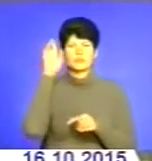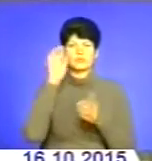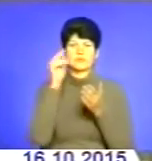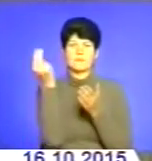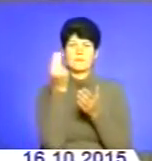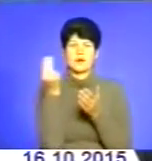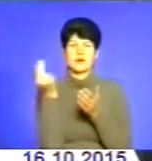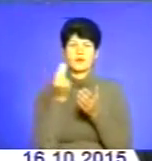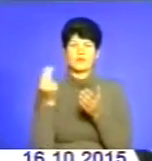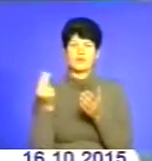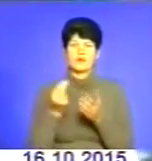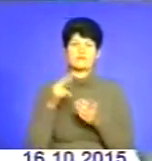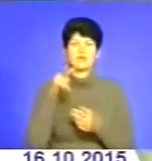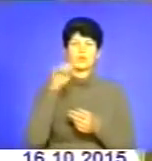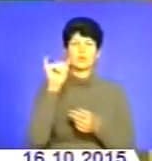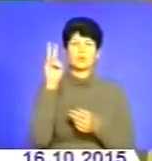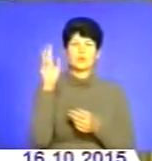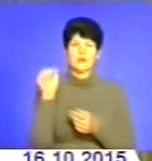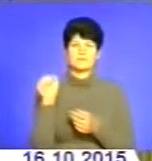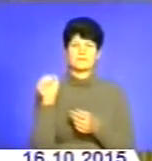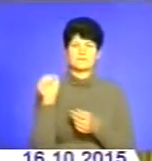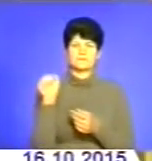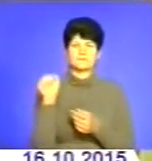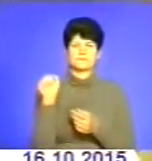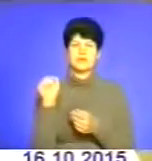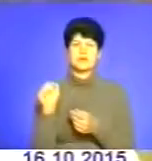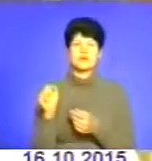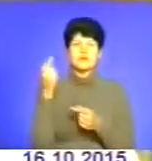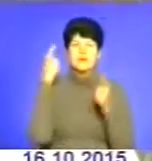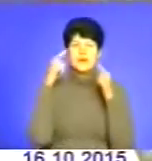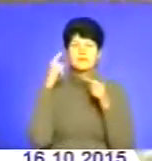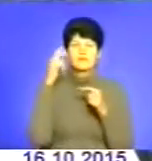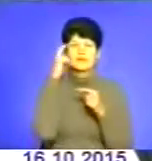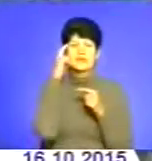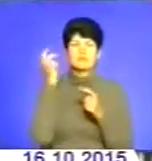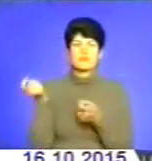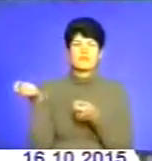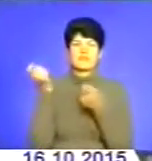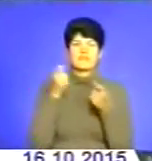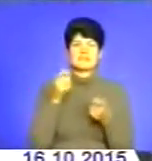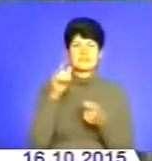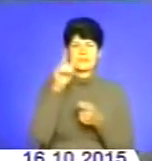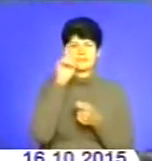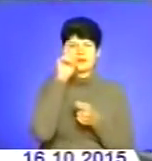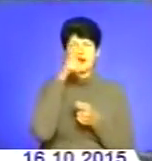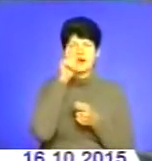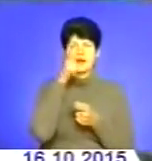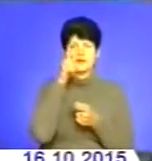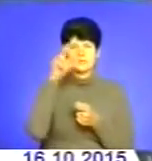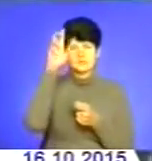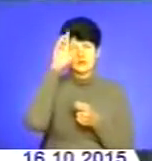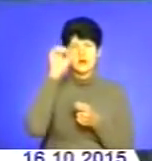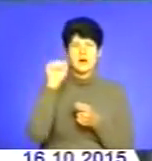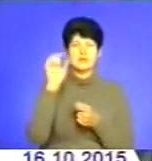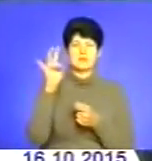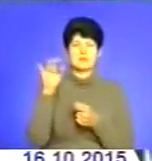апостол і євангеліст Лука. За однією з легенд, до Києва її привезла візантійська князівна Анна. А